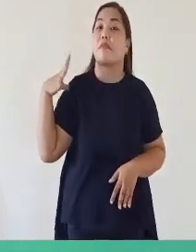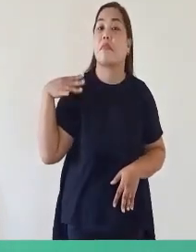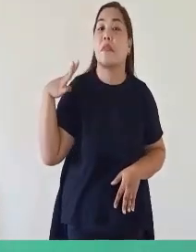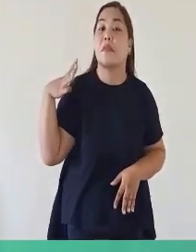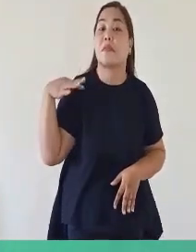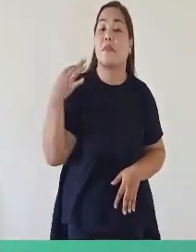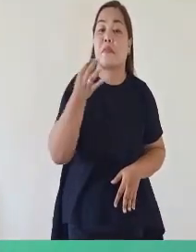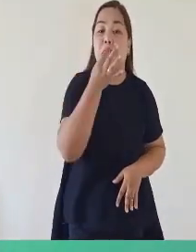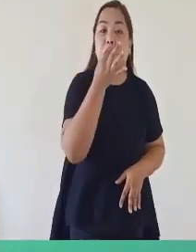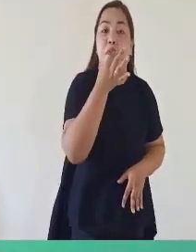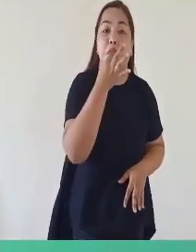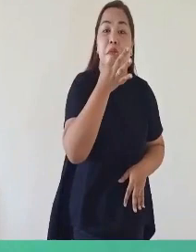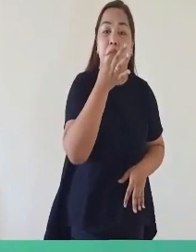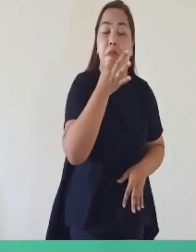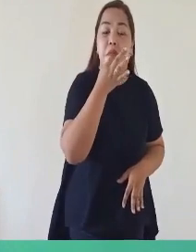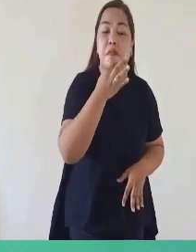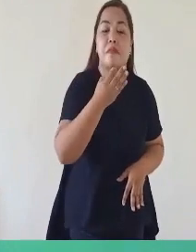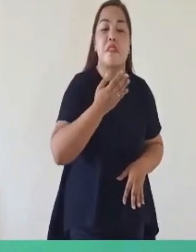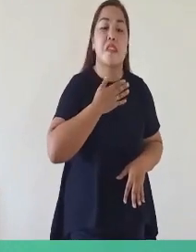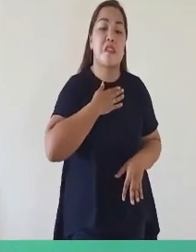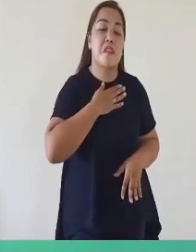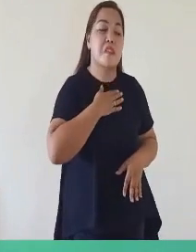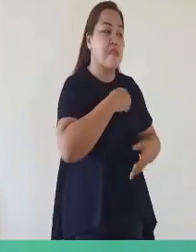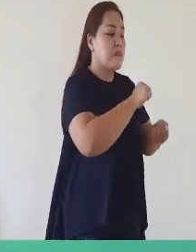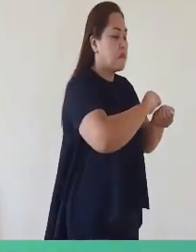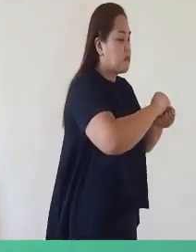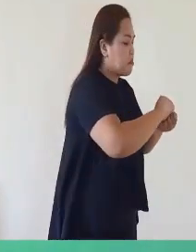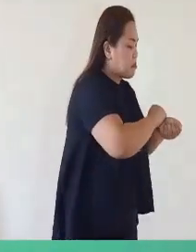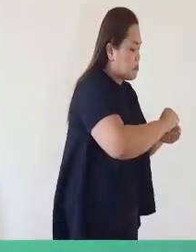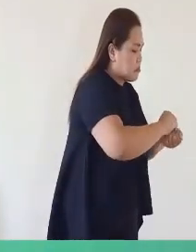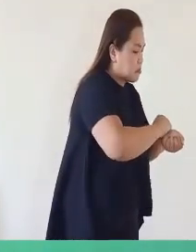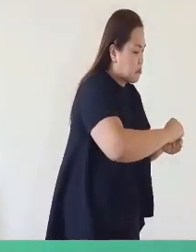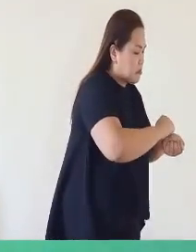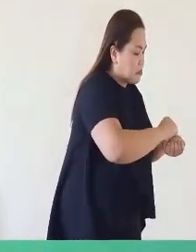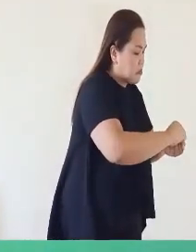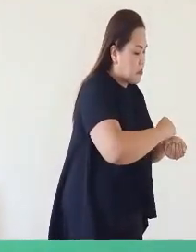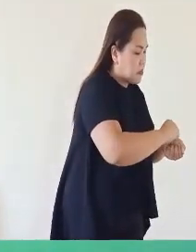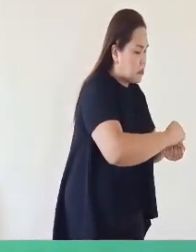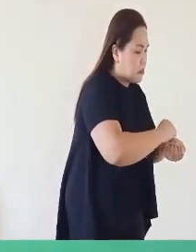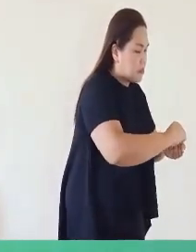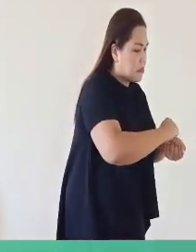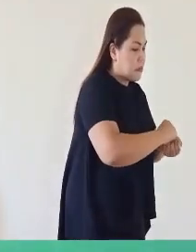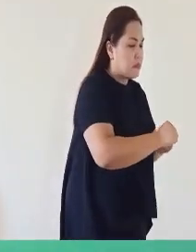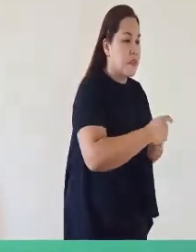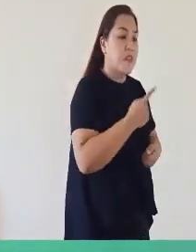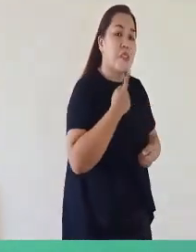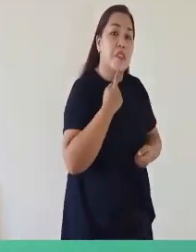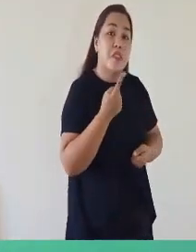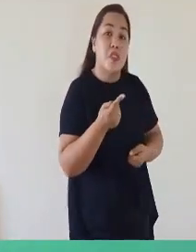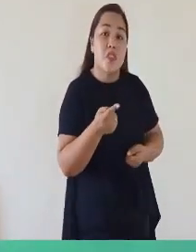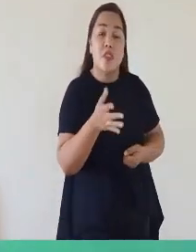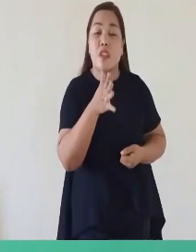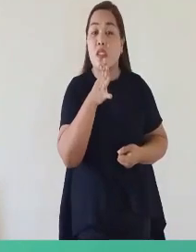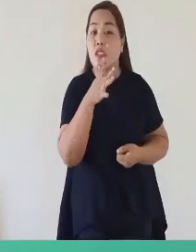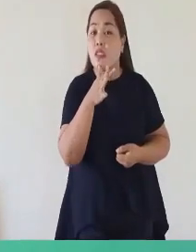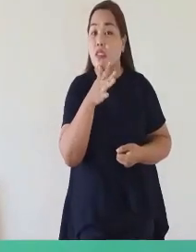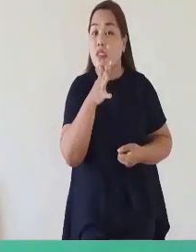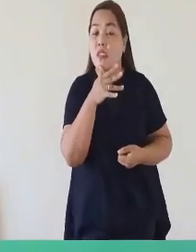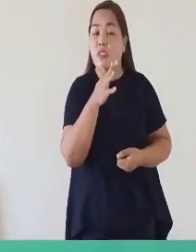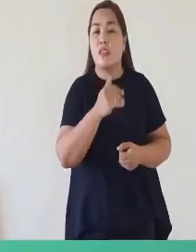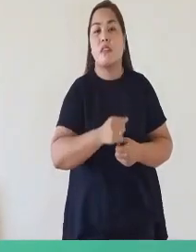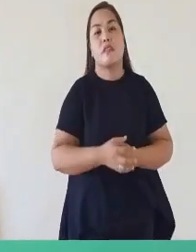kumain At ako'y naglalababa Uwi ka ni Ina